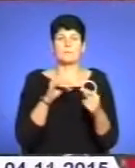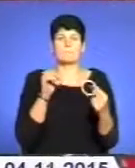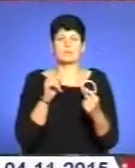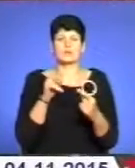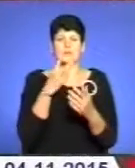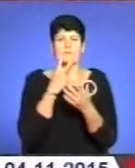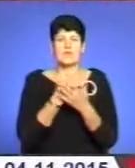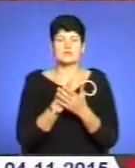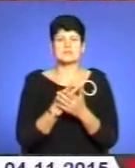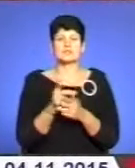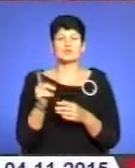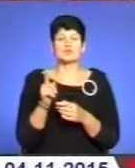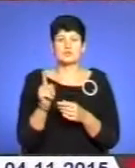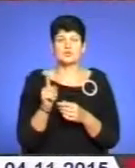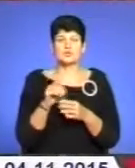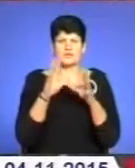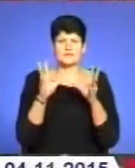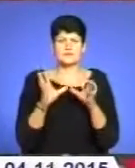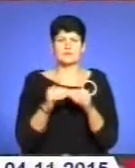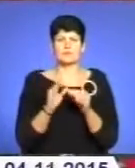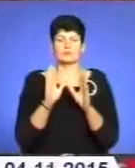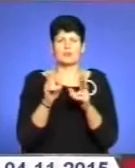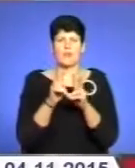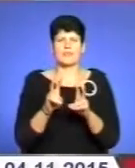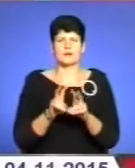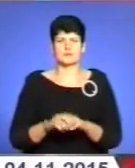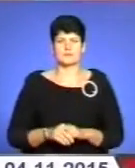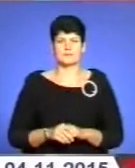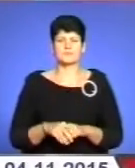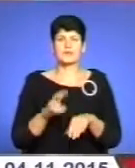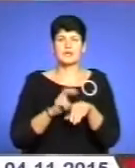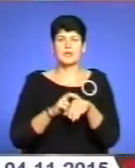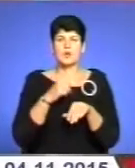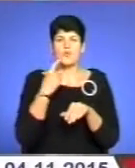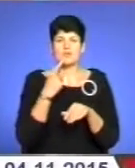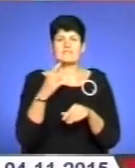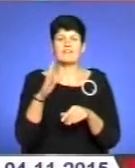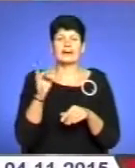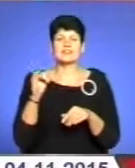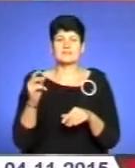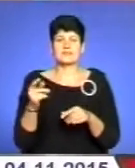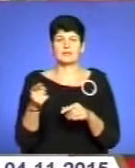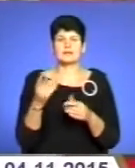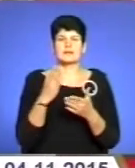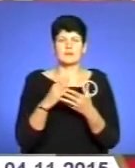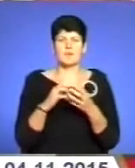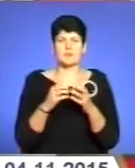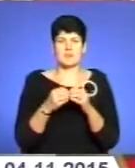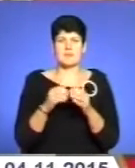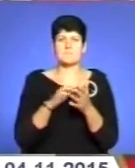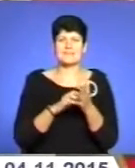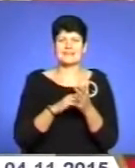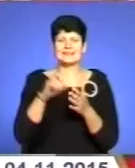протипокази, що і в цілому тоді будемо аналізувати. Лікарі кажуть, з вакцинами на Тернопіллі проблеми є. Причина – державне